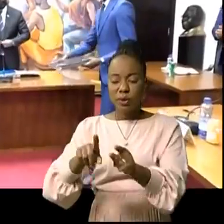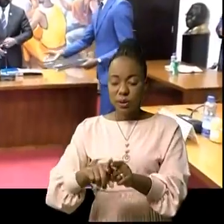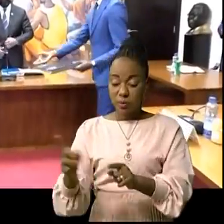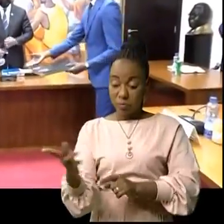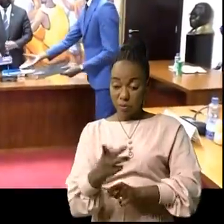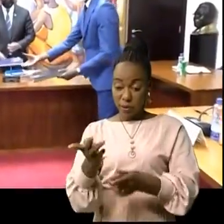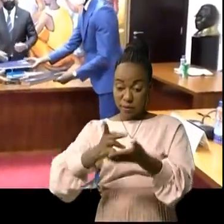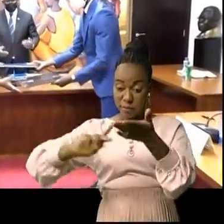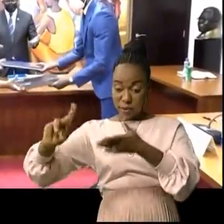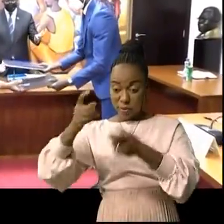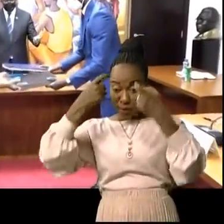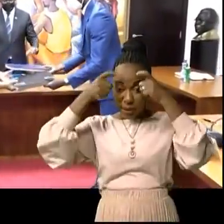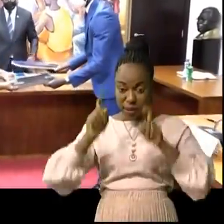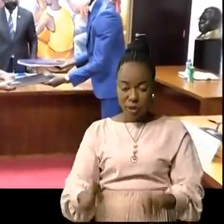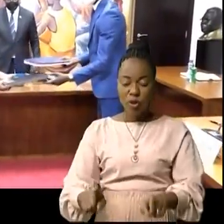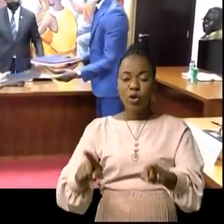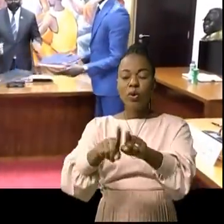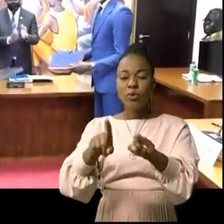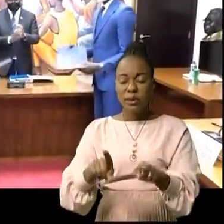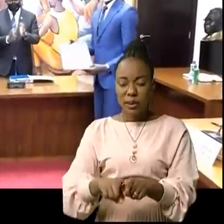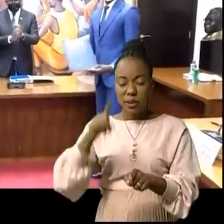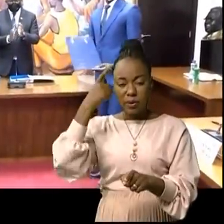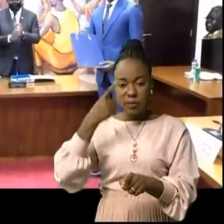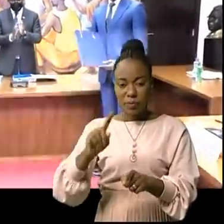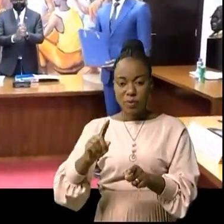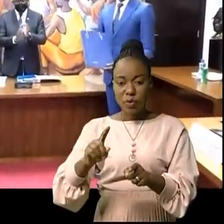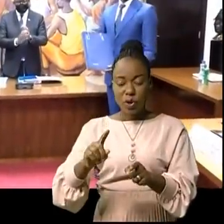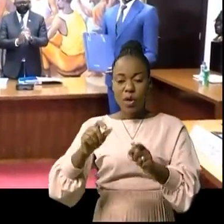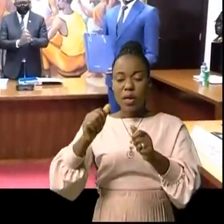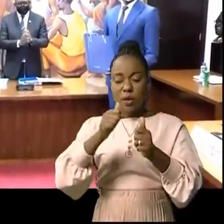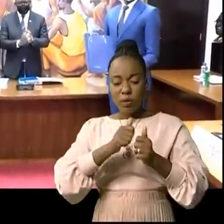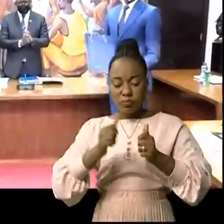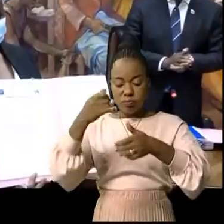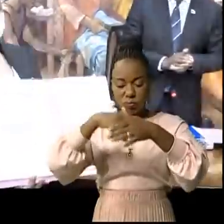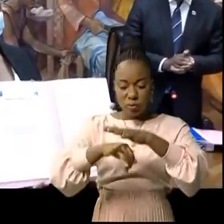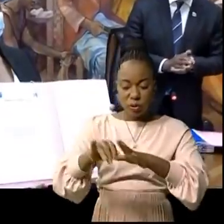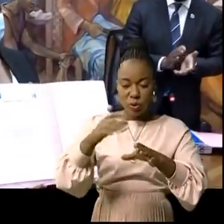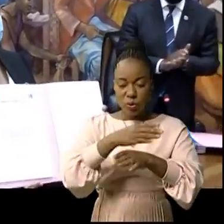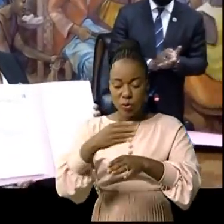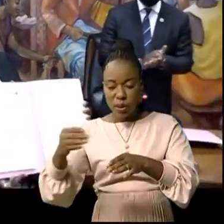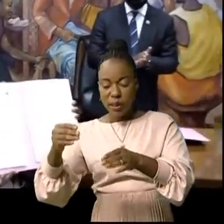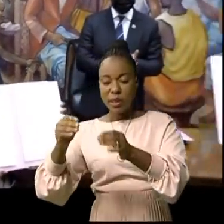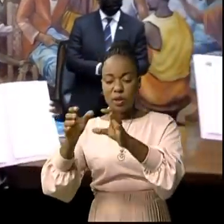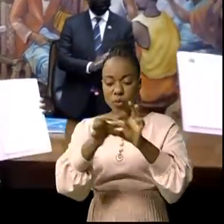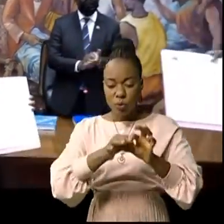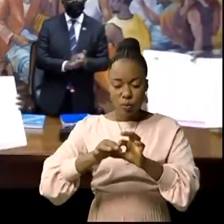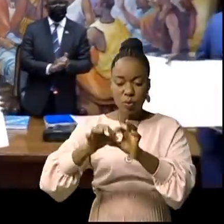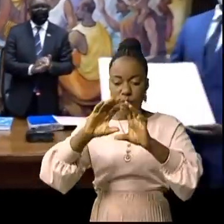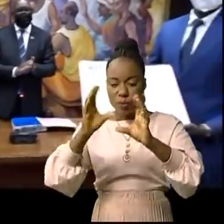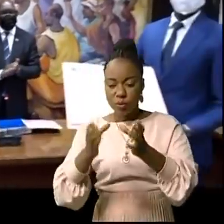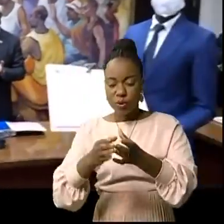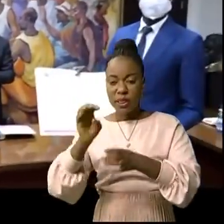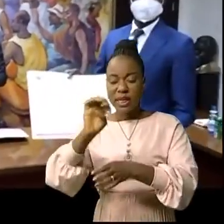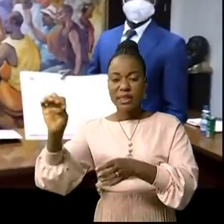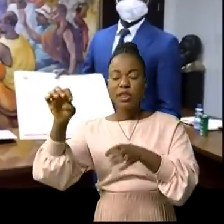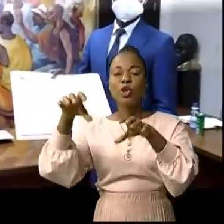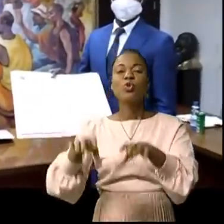'accord sur des étapes à franchir en termes de désarmement, de réinsertion et de stabilisation des communautés de la partie Est de